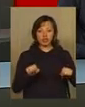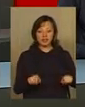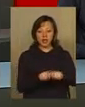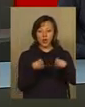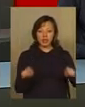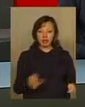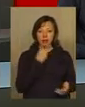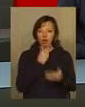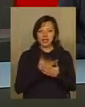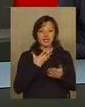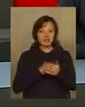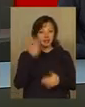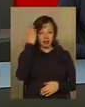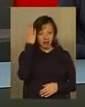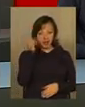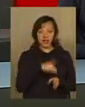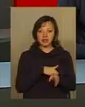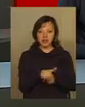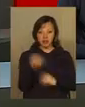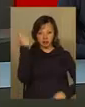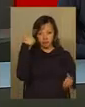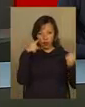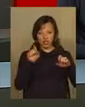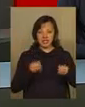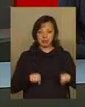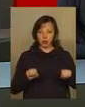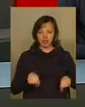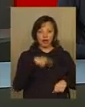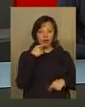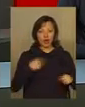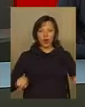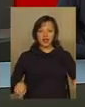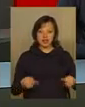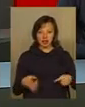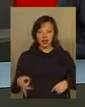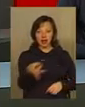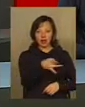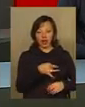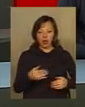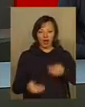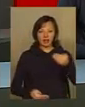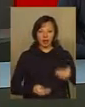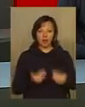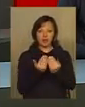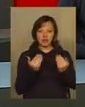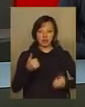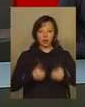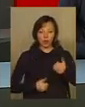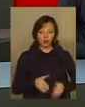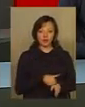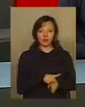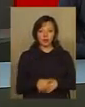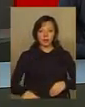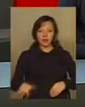розкрити і показати свій талант та реалізувати творчі здібності, говорять організатори регіонального етапу виставки-конкурсу, що